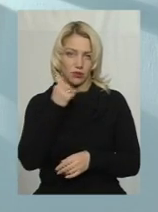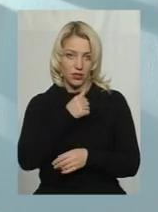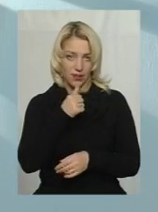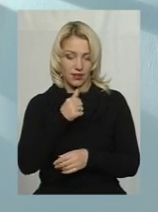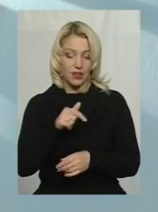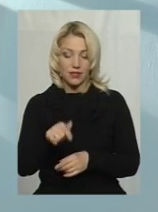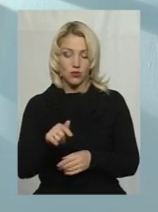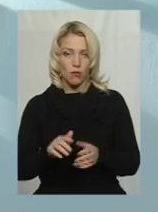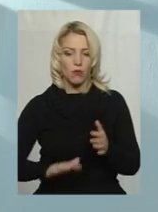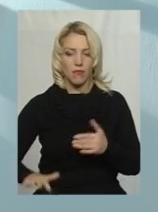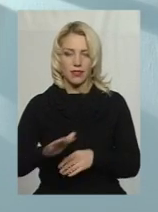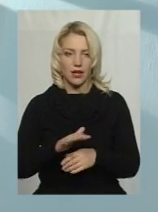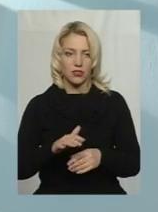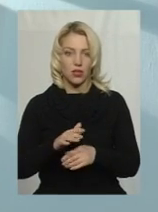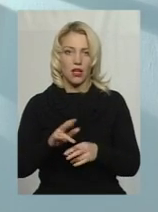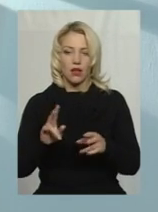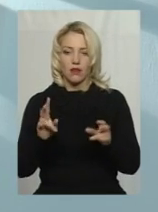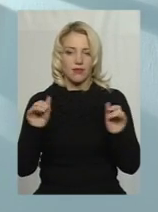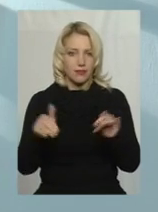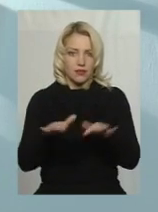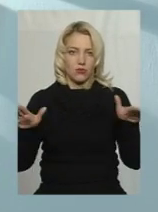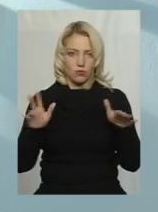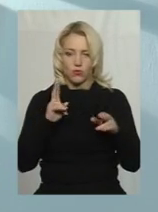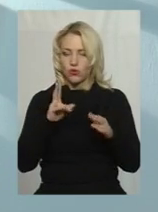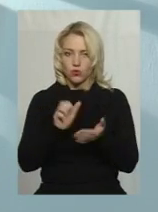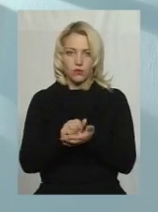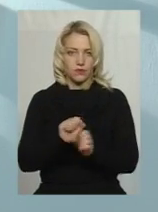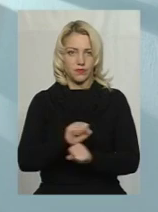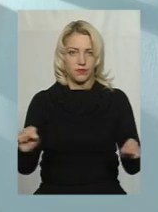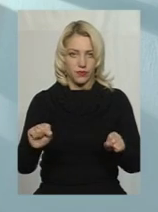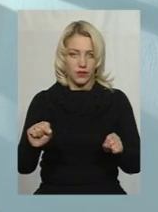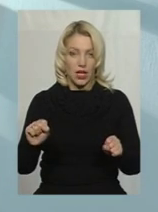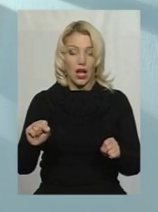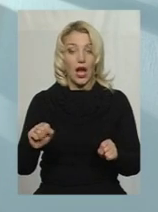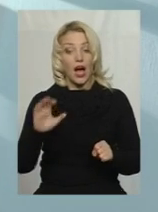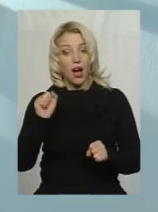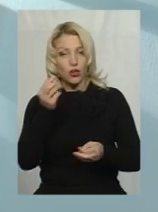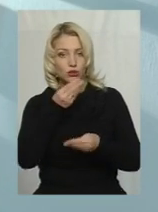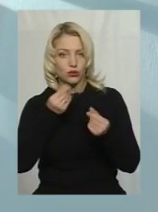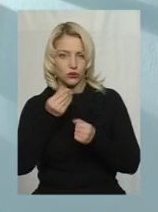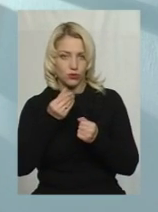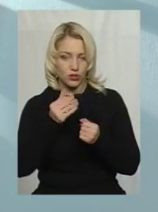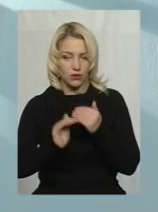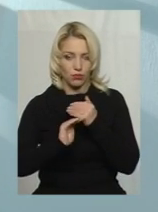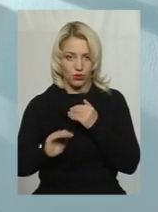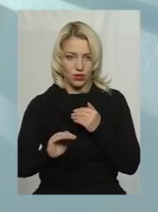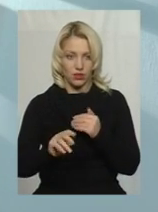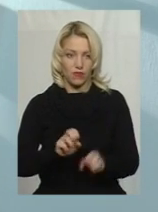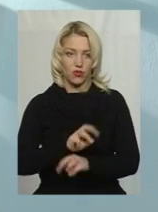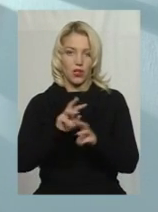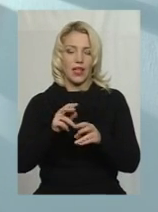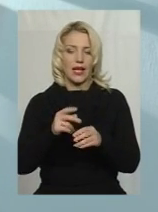на цьому майданчику не має займатися ніхто, щоб його привести в відповідний стан. А штучне покриття, воно забезпечує, по-перше, воно